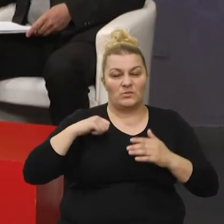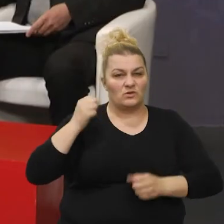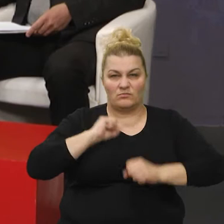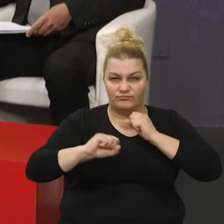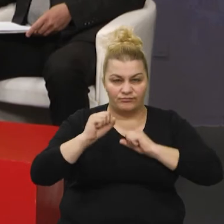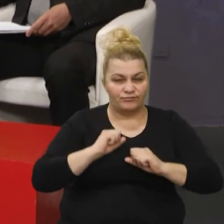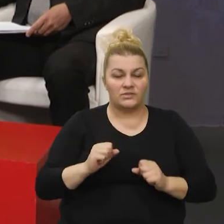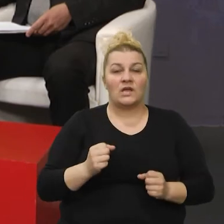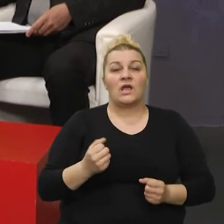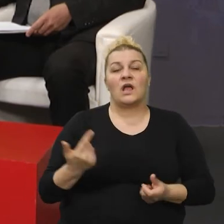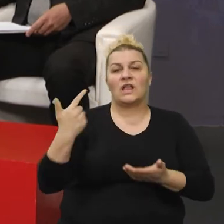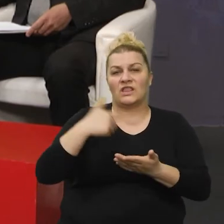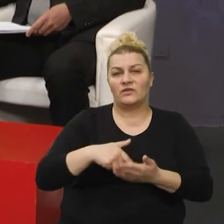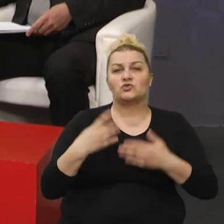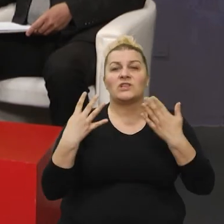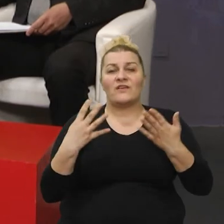2009.